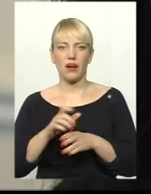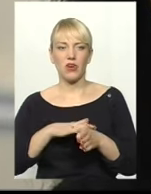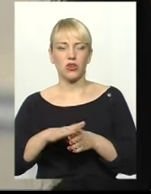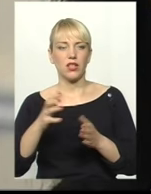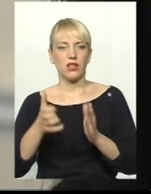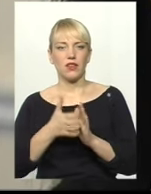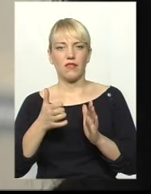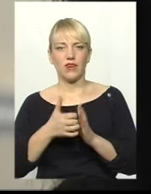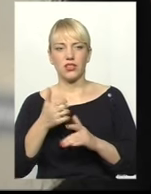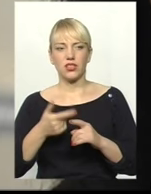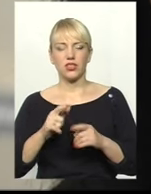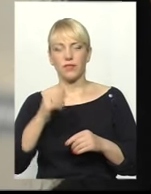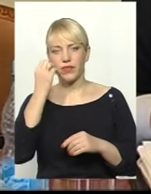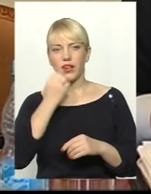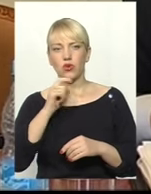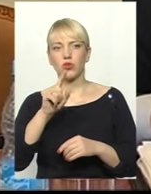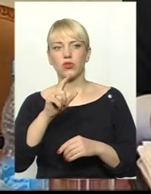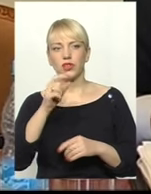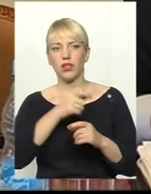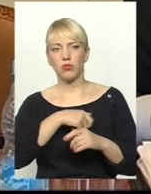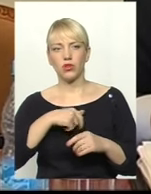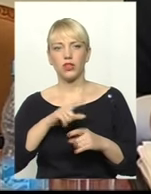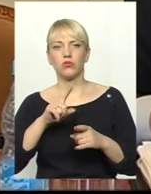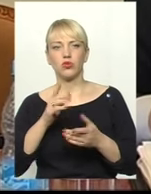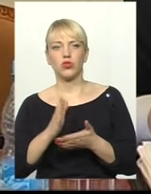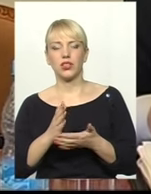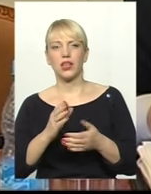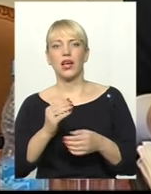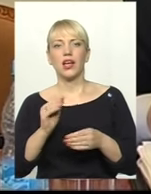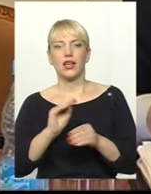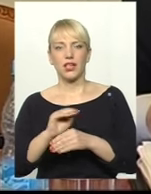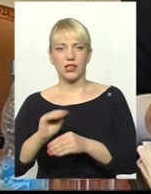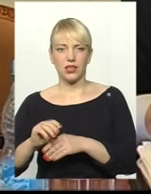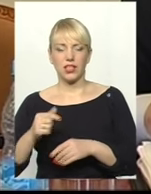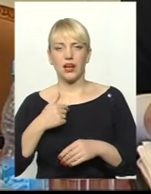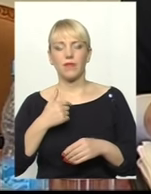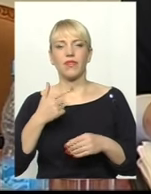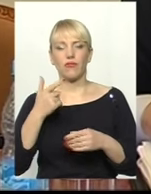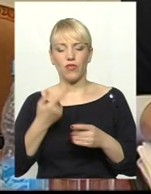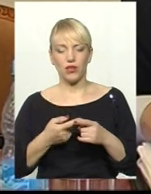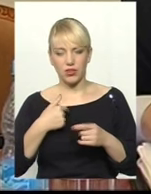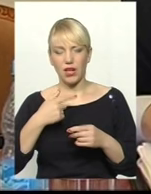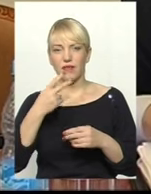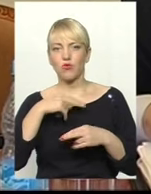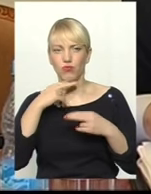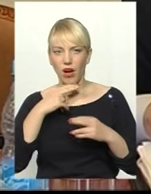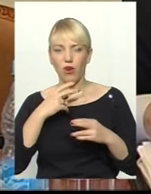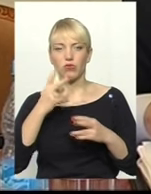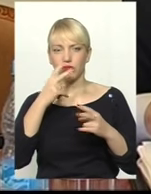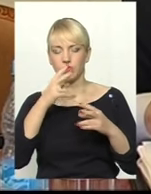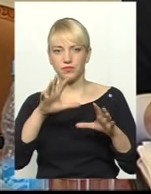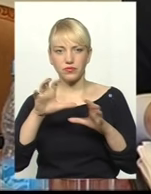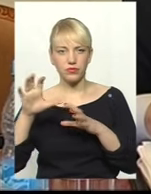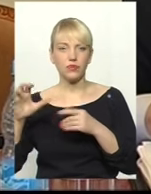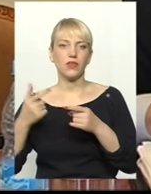депутатам, що є критика, вона стимулює, якщо ви думаєте, я не звертаював, то дуже помиляєтесь. Я намагаюся враховуватися